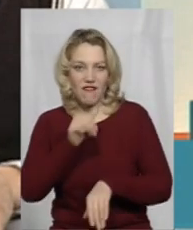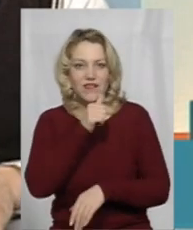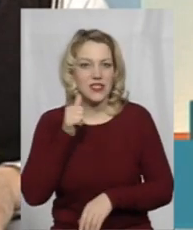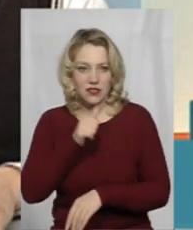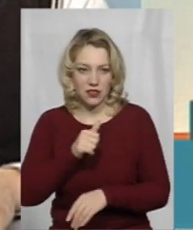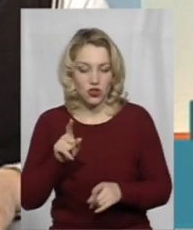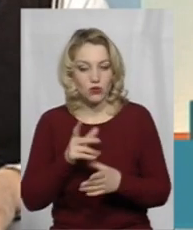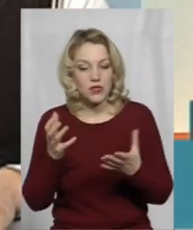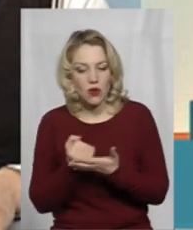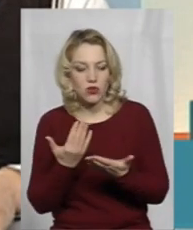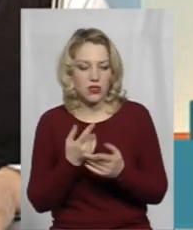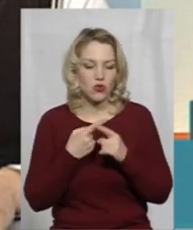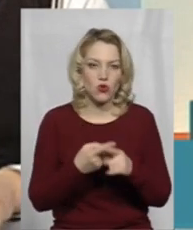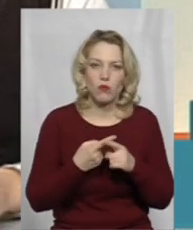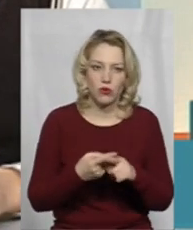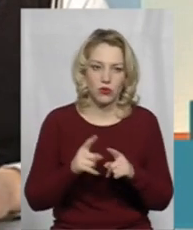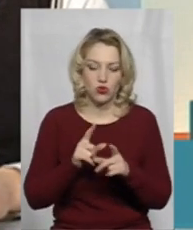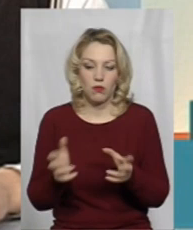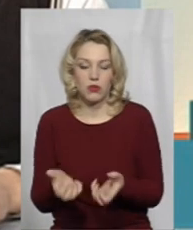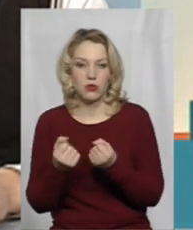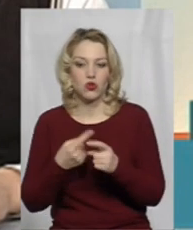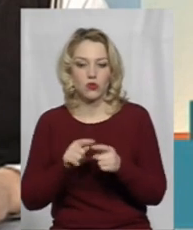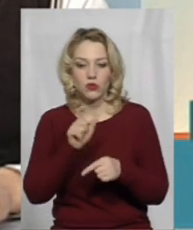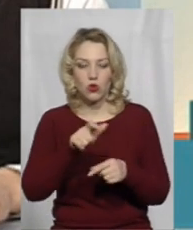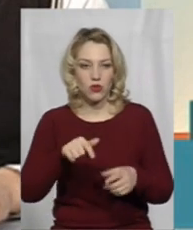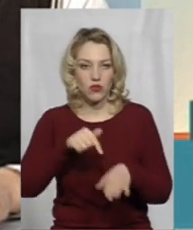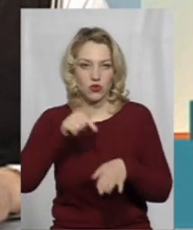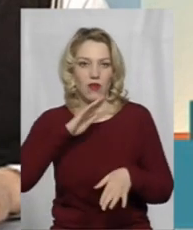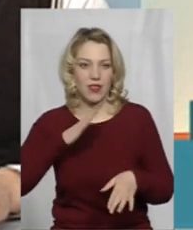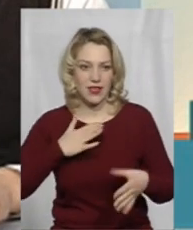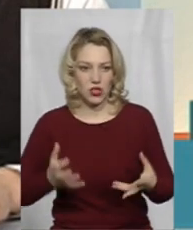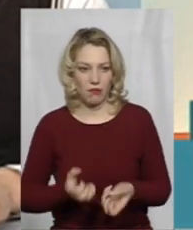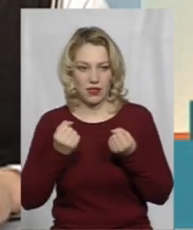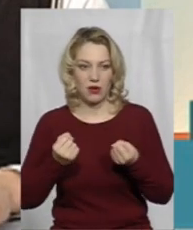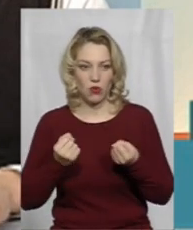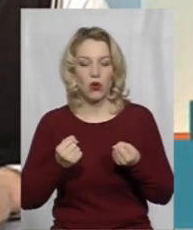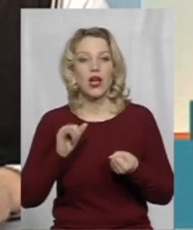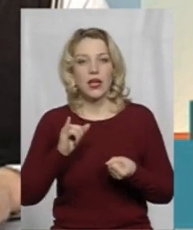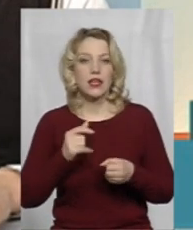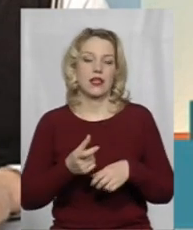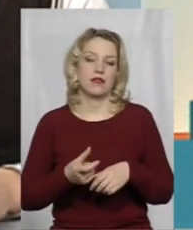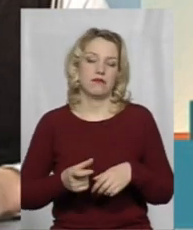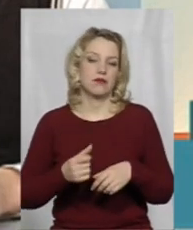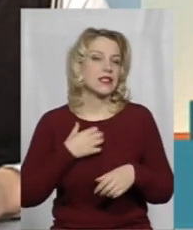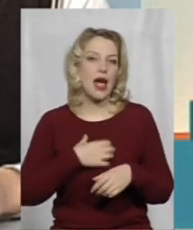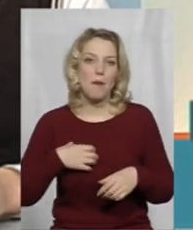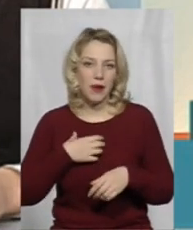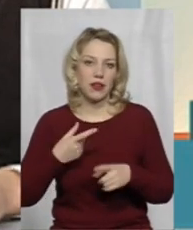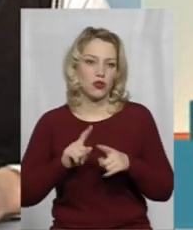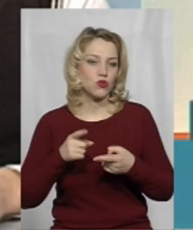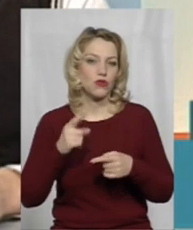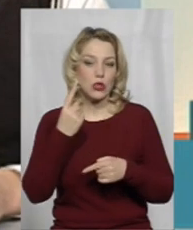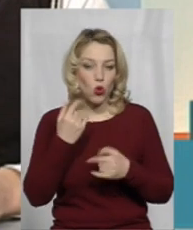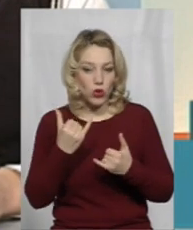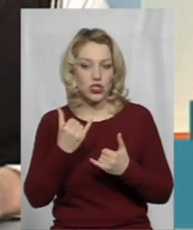знаходити з ними компроміс, щоб якось їх підтримувати, щоб ці люди відчували нашу підтримку самперед. Тому що на сьогоднішній день